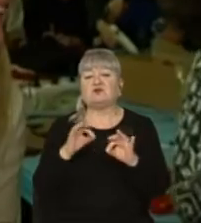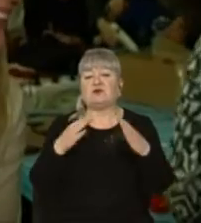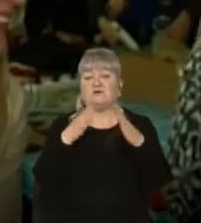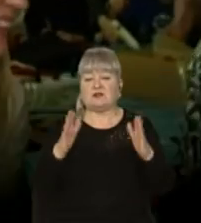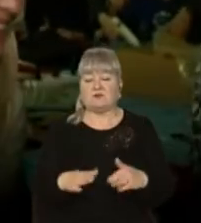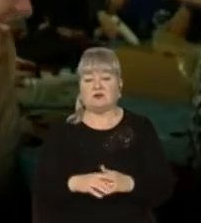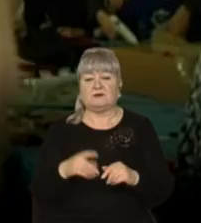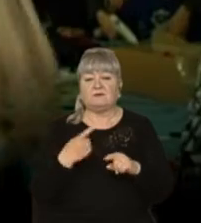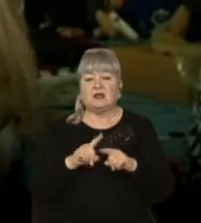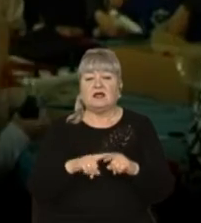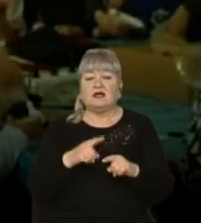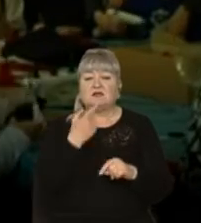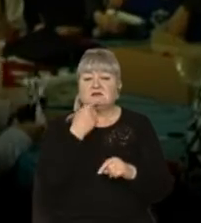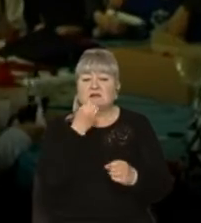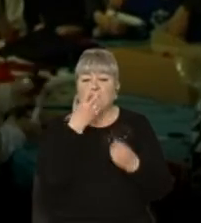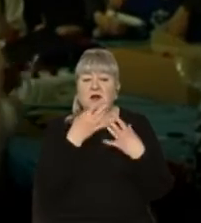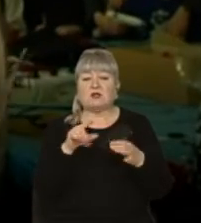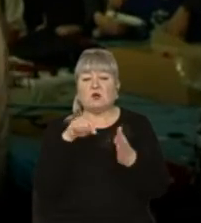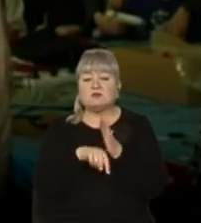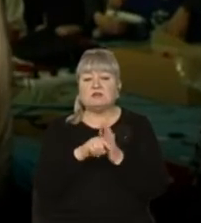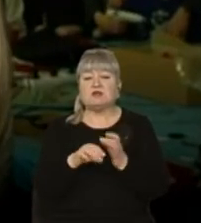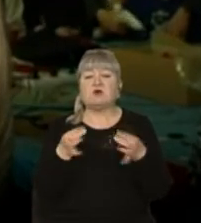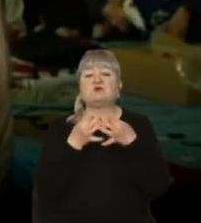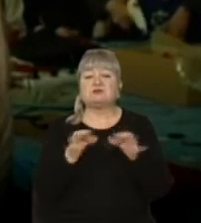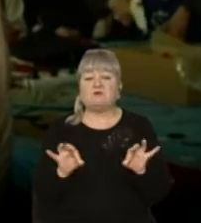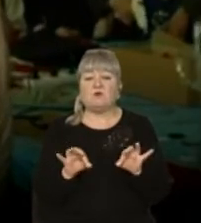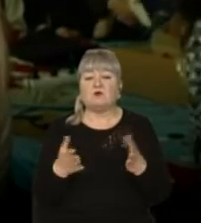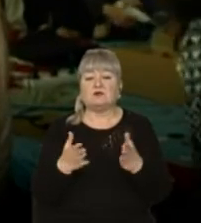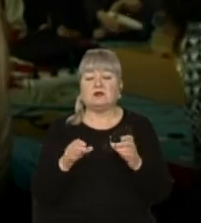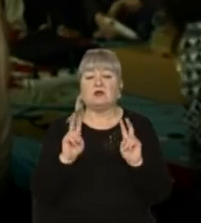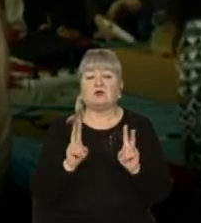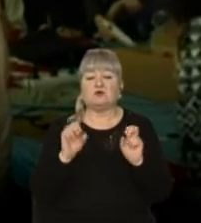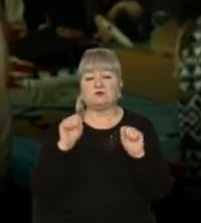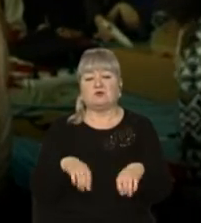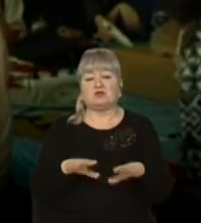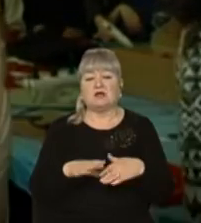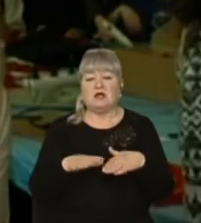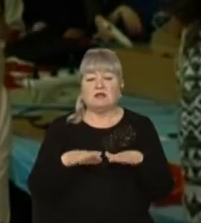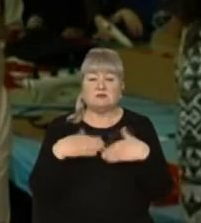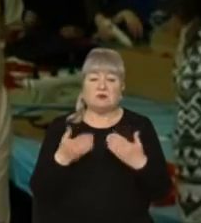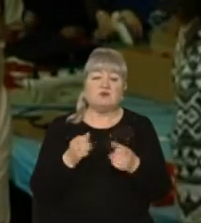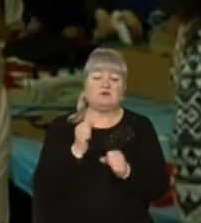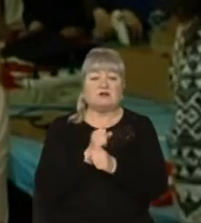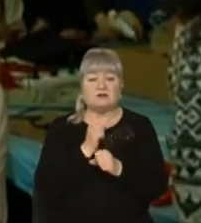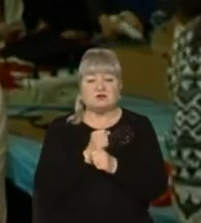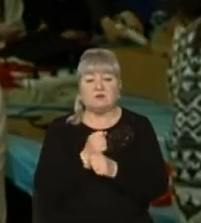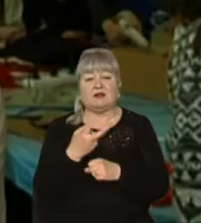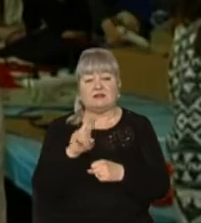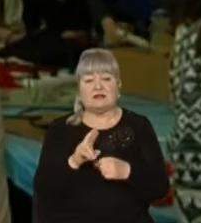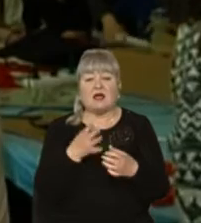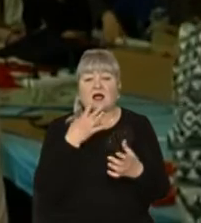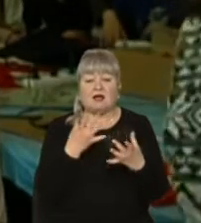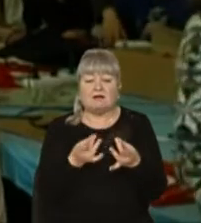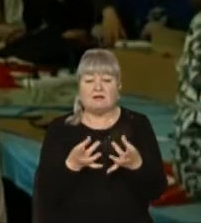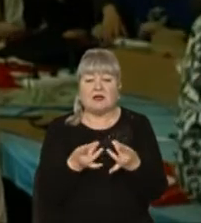Ці маки для мене означають свободу, яких хтось може запропонувати чи зробити. Я клею